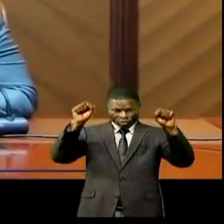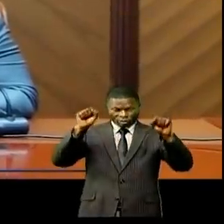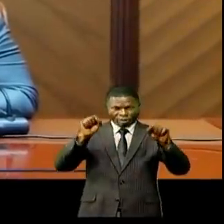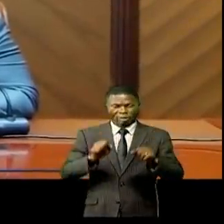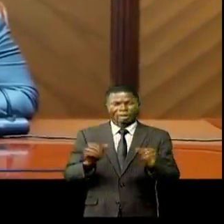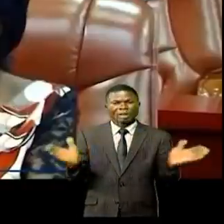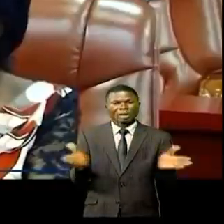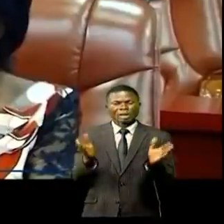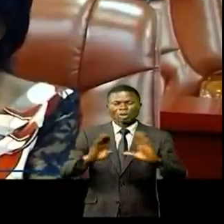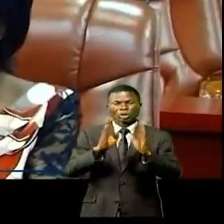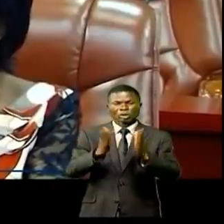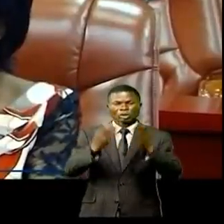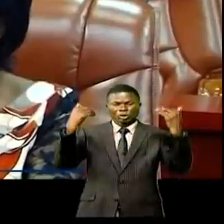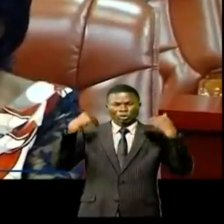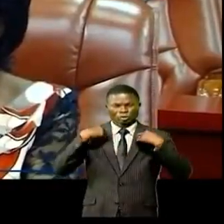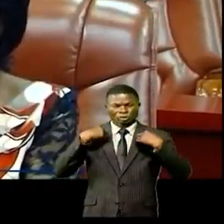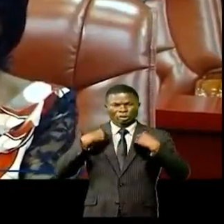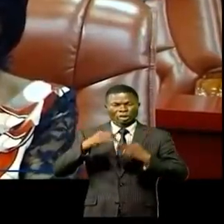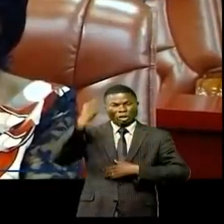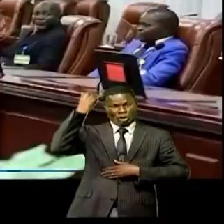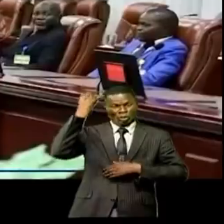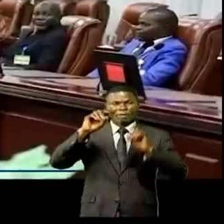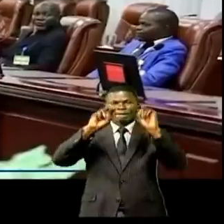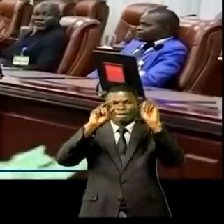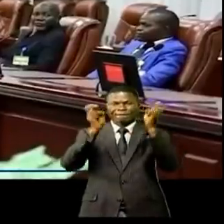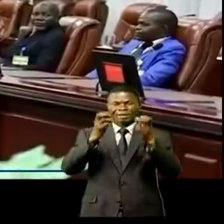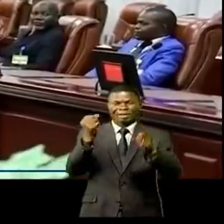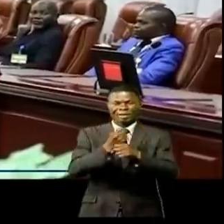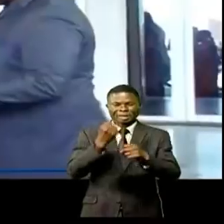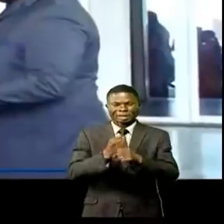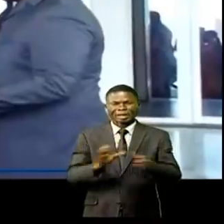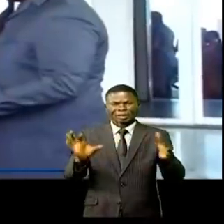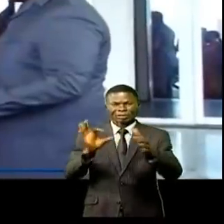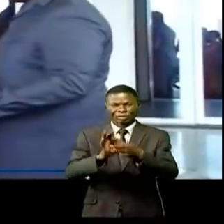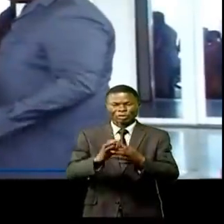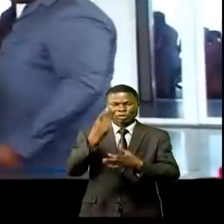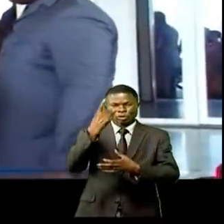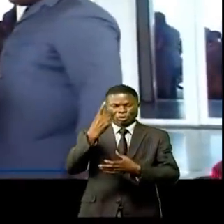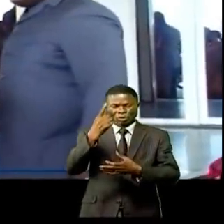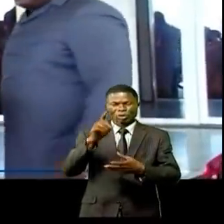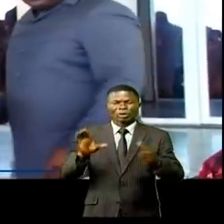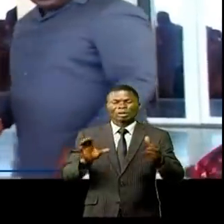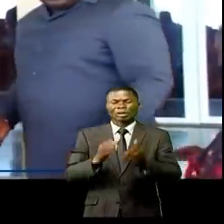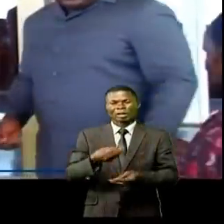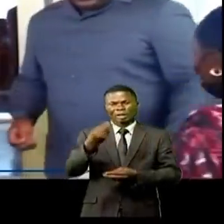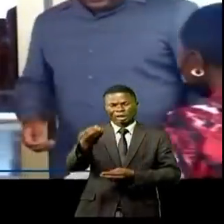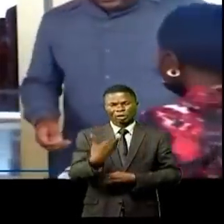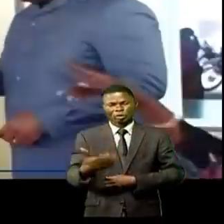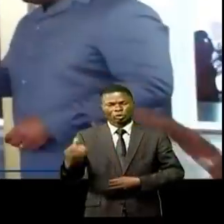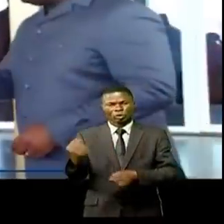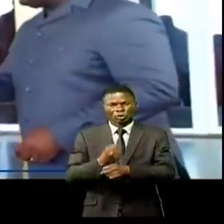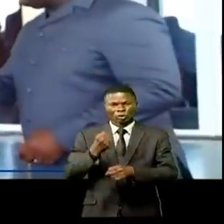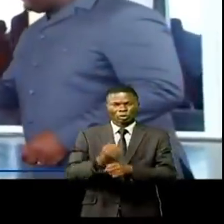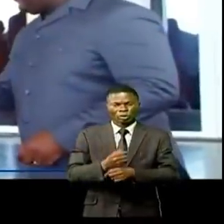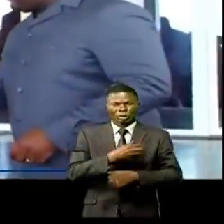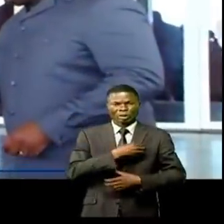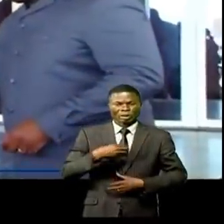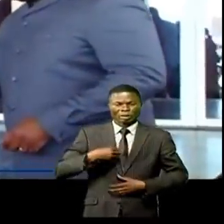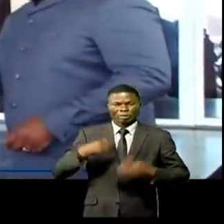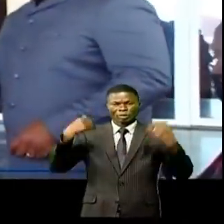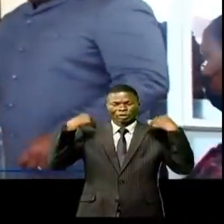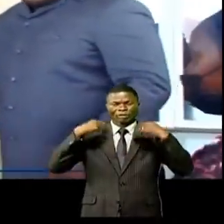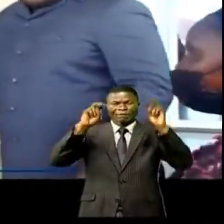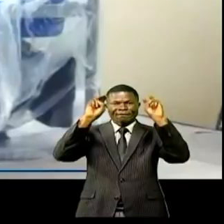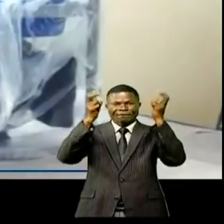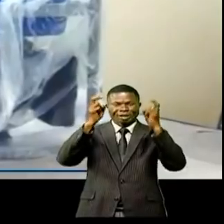exhorté les autorités de Lumumba-Ville à travailler dans l'unité et la concorde avant de remettre quelques outils de travail à Madame, le maire de Lumumba